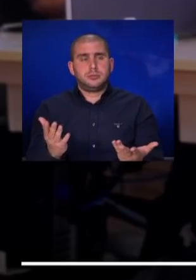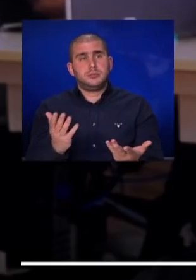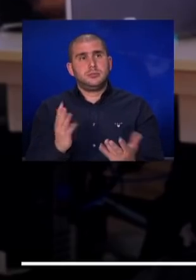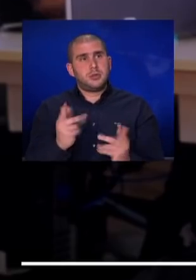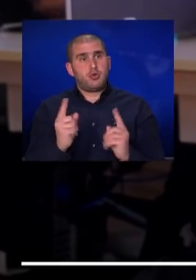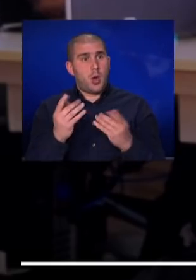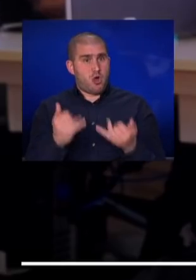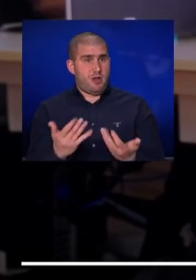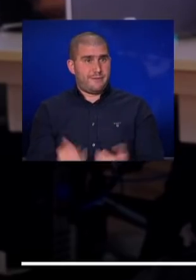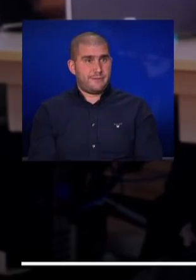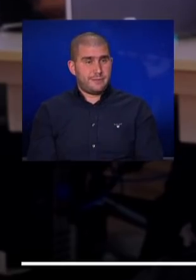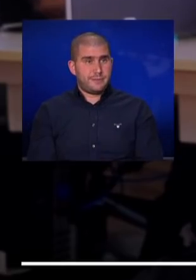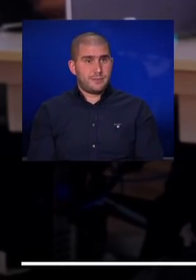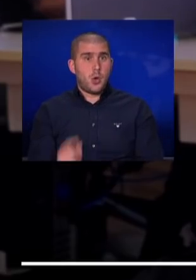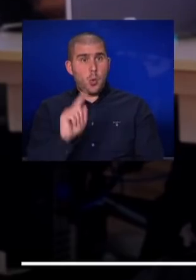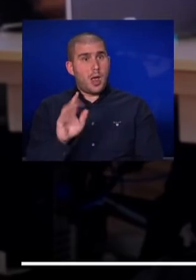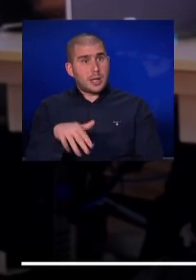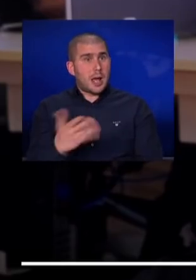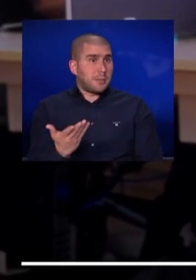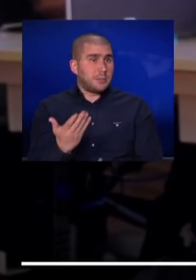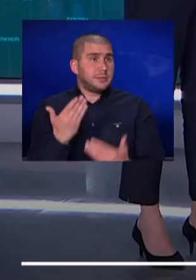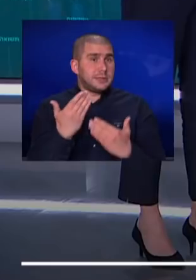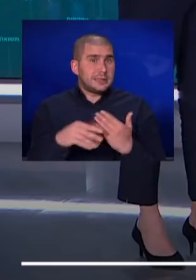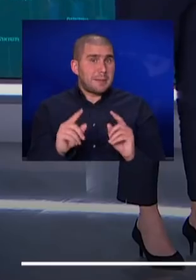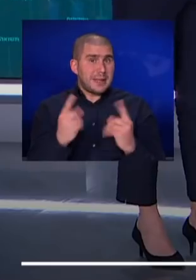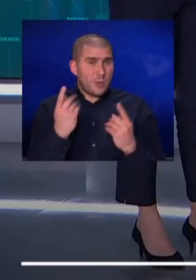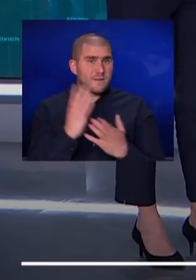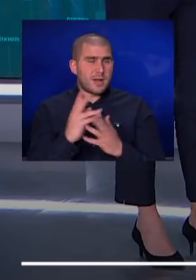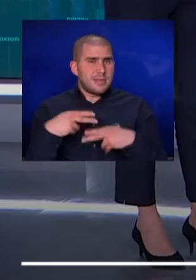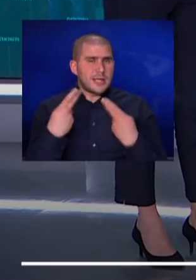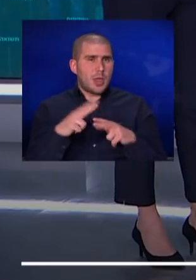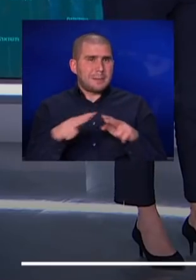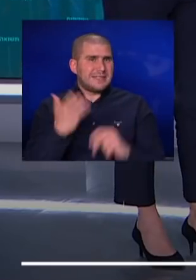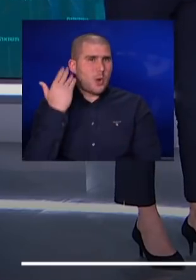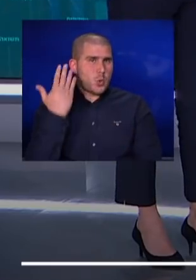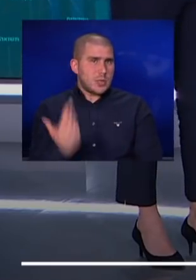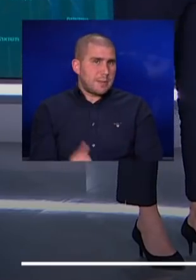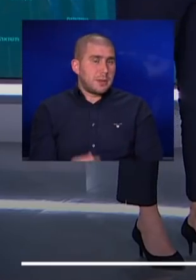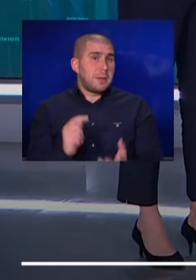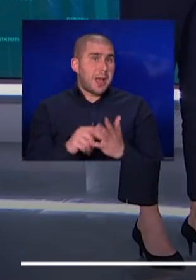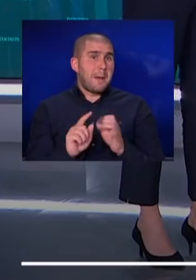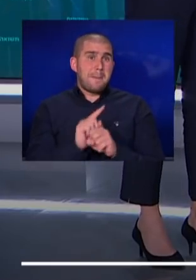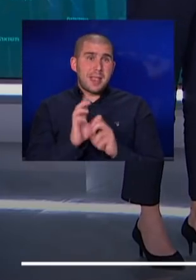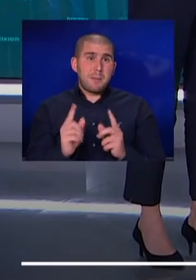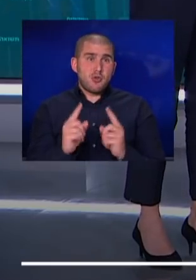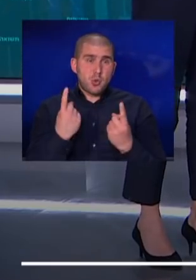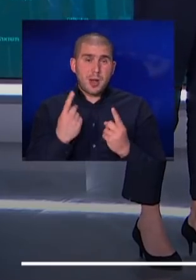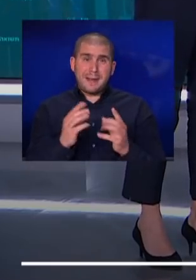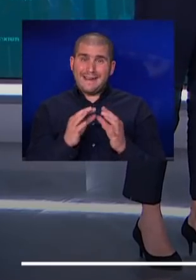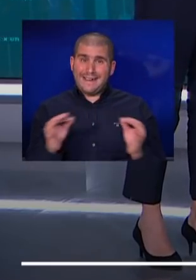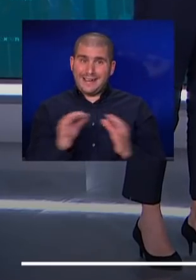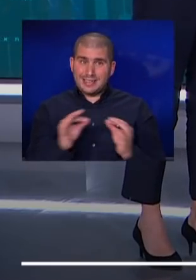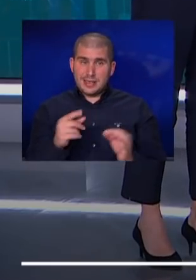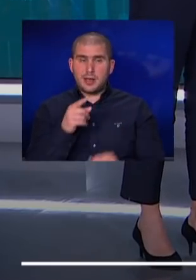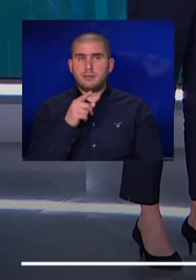שקורה כרגע ואולי גם יסתיים האירוע וגם כן נחזור למצבנו הקודם כי כרגע מה שקורה עם החיטה זה בעצם